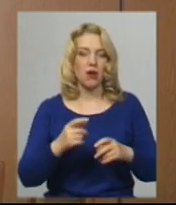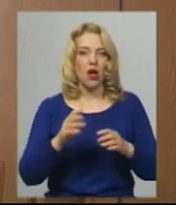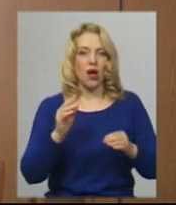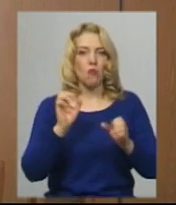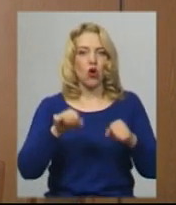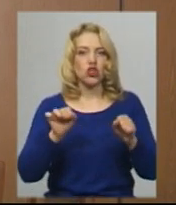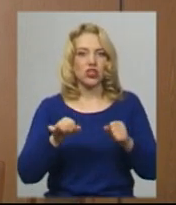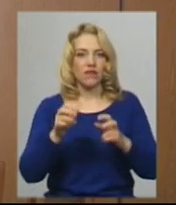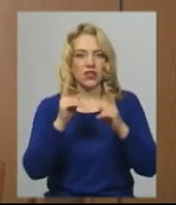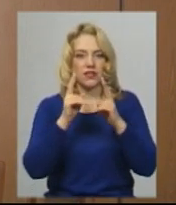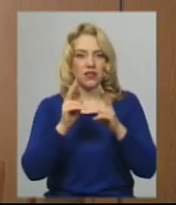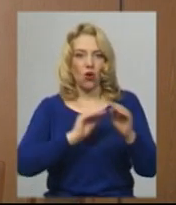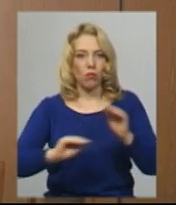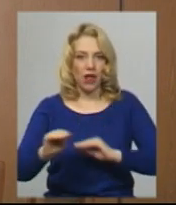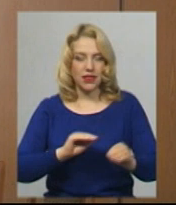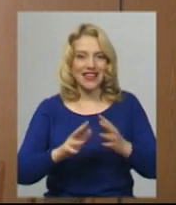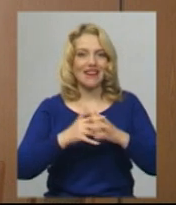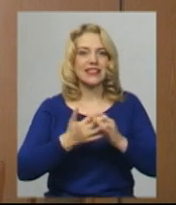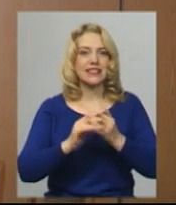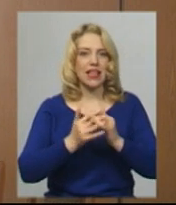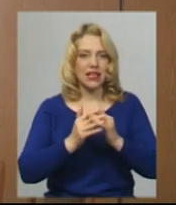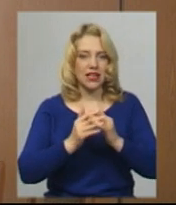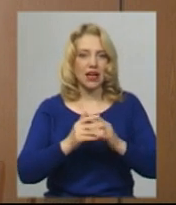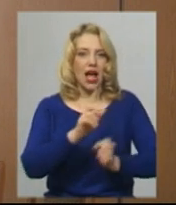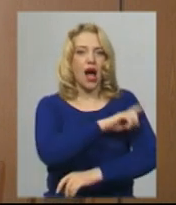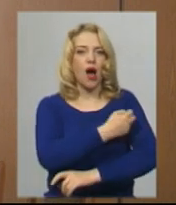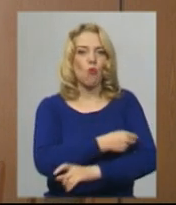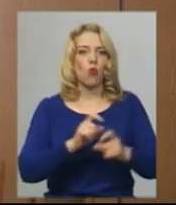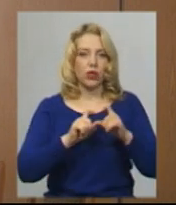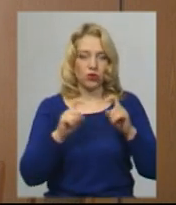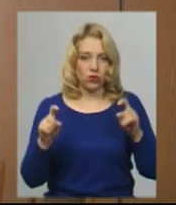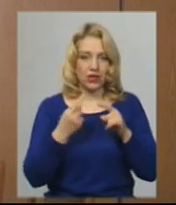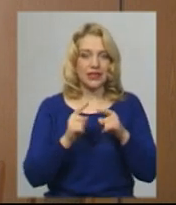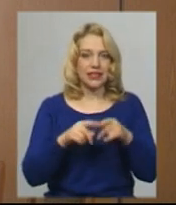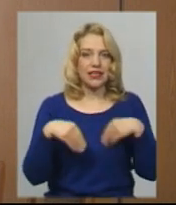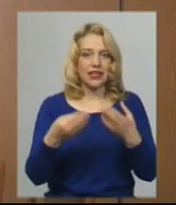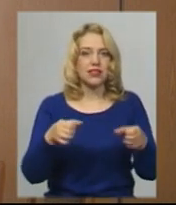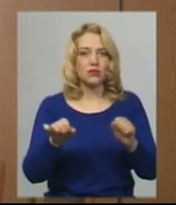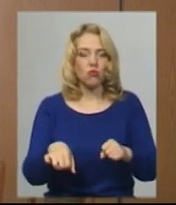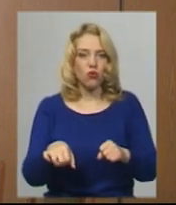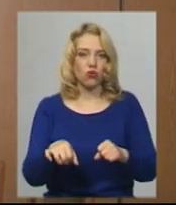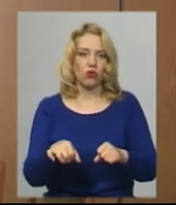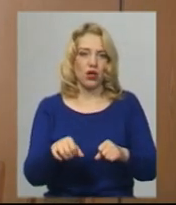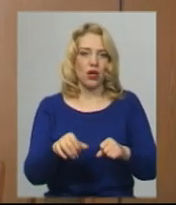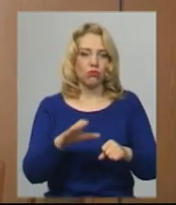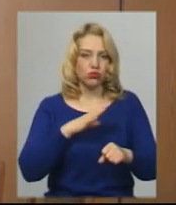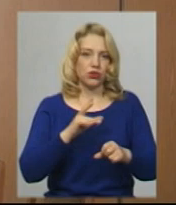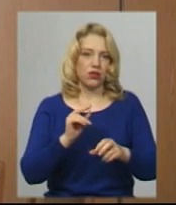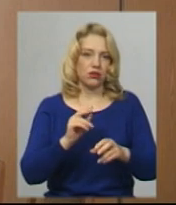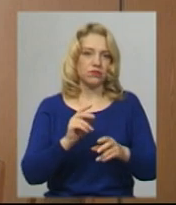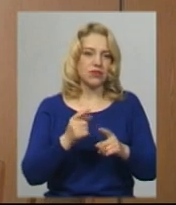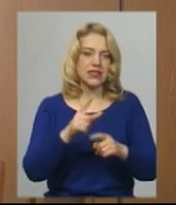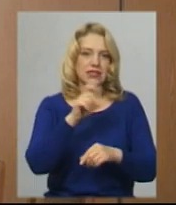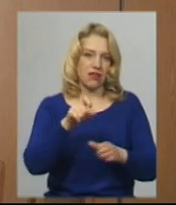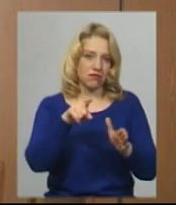Сільські амбулаторії не обладнані і це є чудова змога бути обладнаним таким приладом за